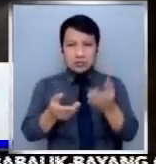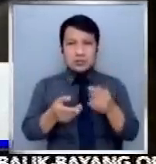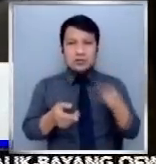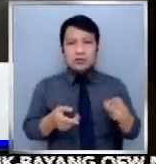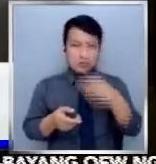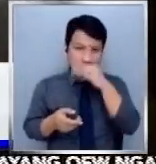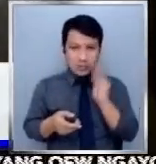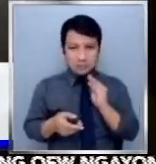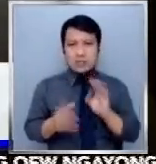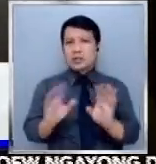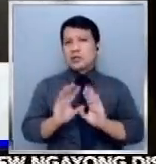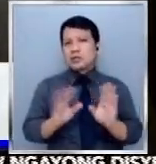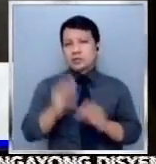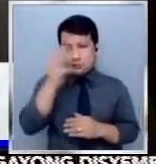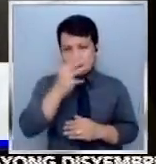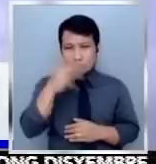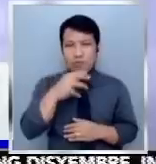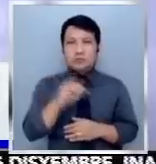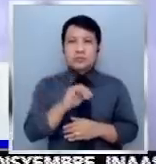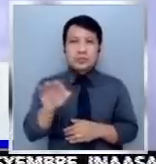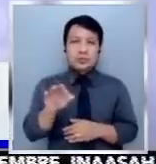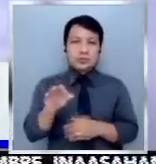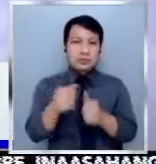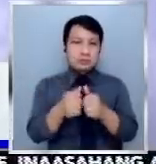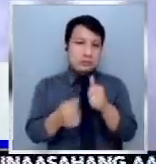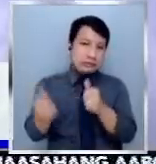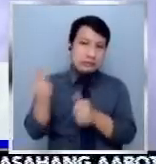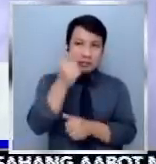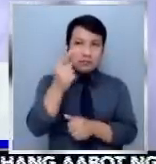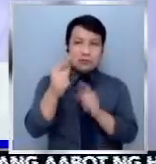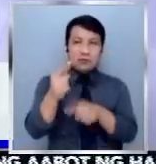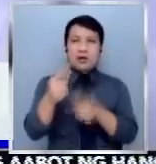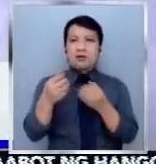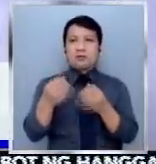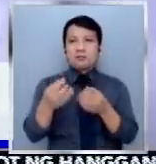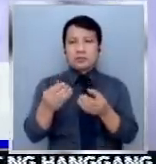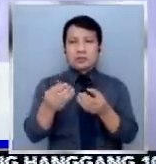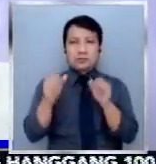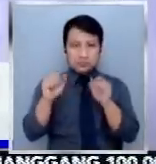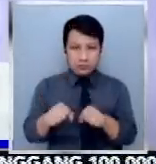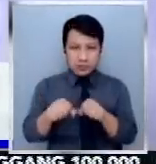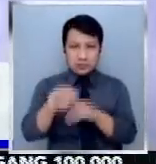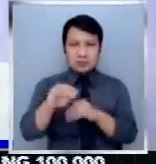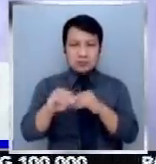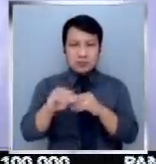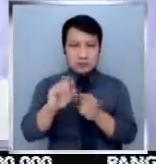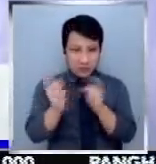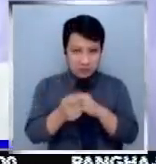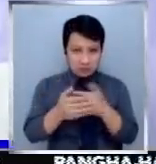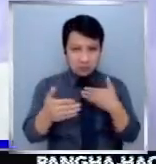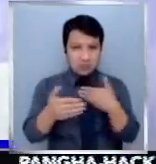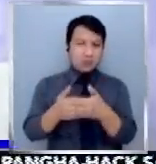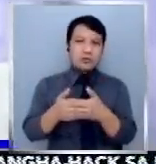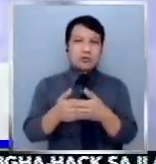hindi raw siya nababahala kung hindi nangunguna sa surveys dahil marami parawang pwedeng magbago-bago ang eleksyon. Sinagot din ni